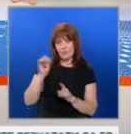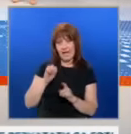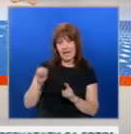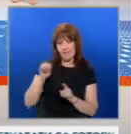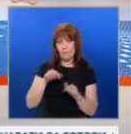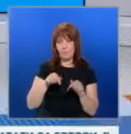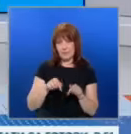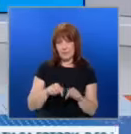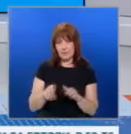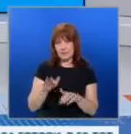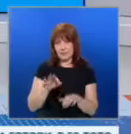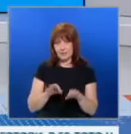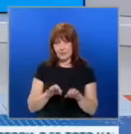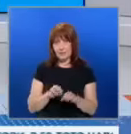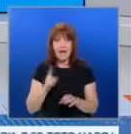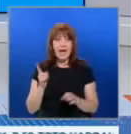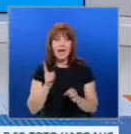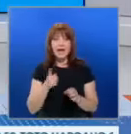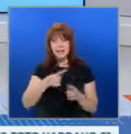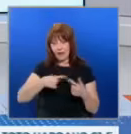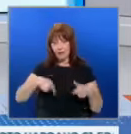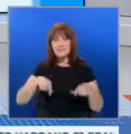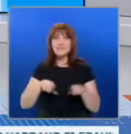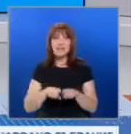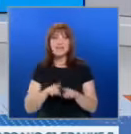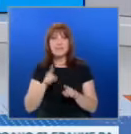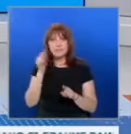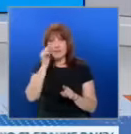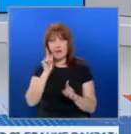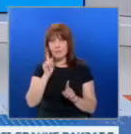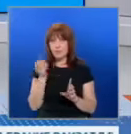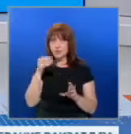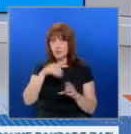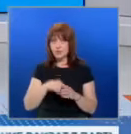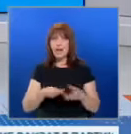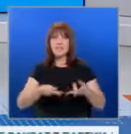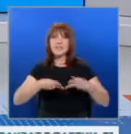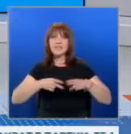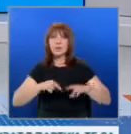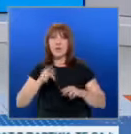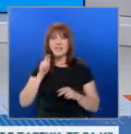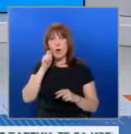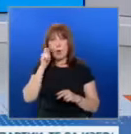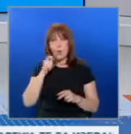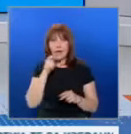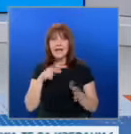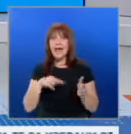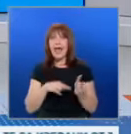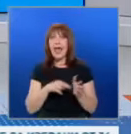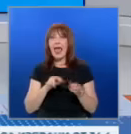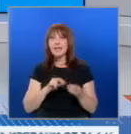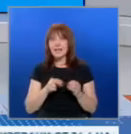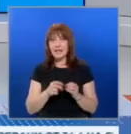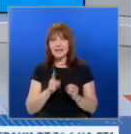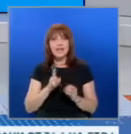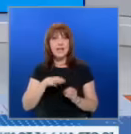както е и у нас. Една от сферите, в които България би могла да участва във възстановяването на Украина енергетика, не е достатъчно